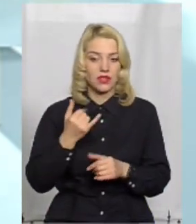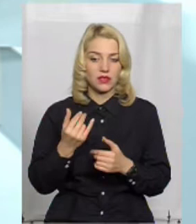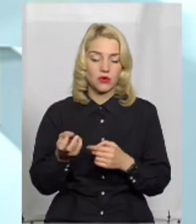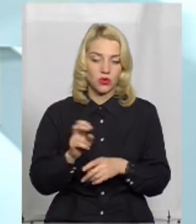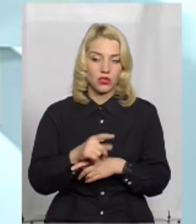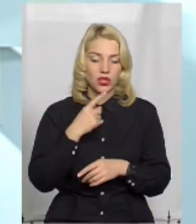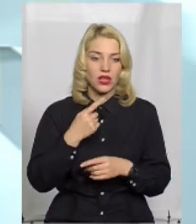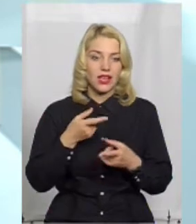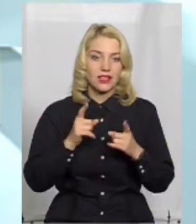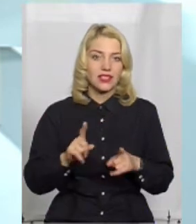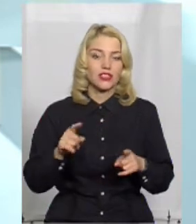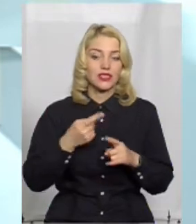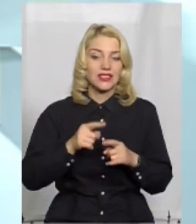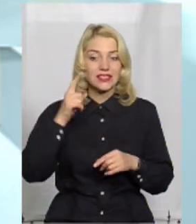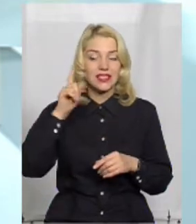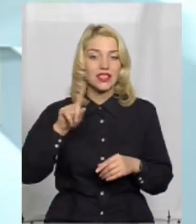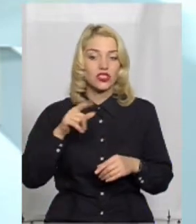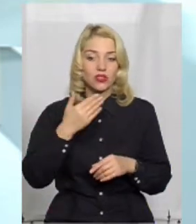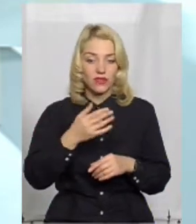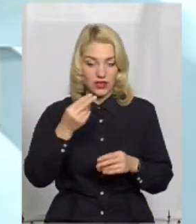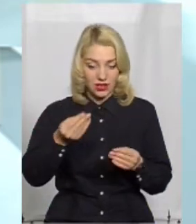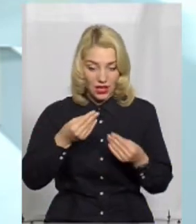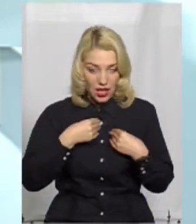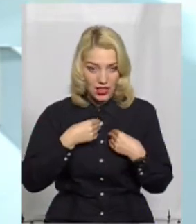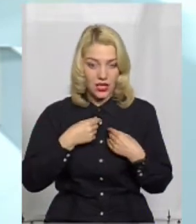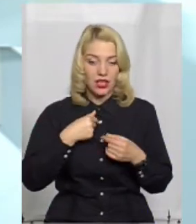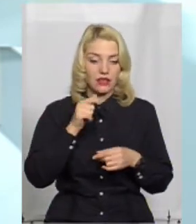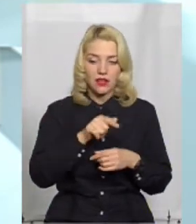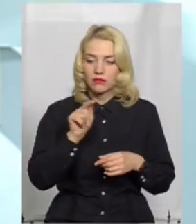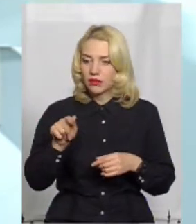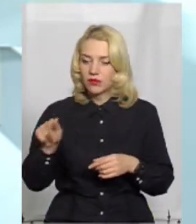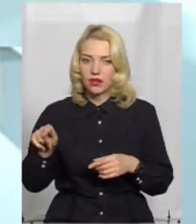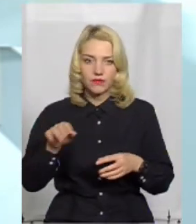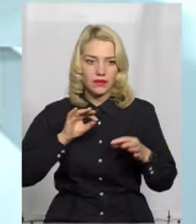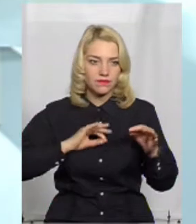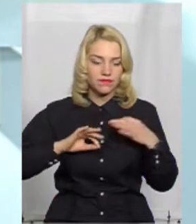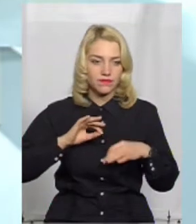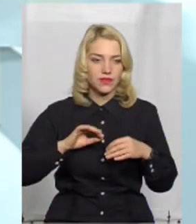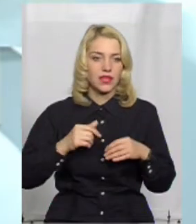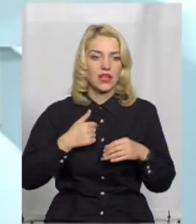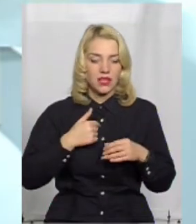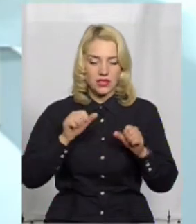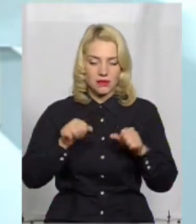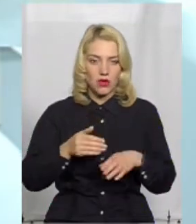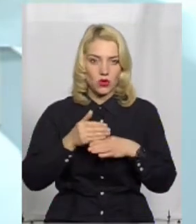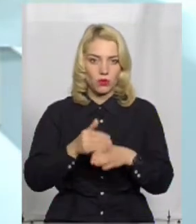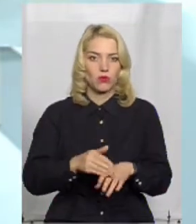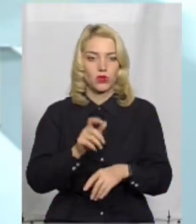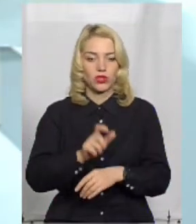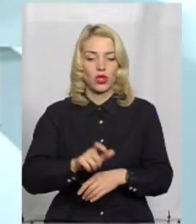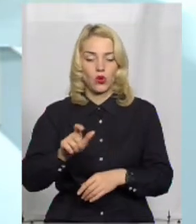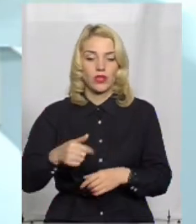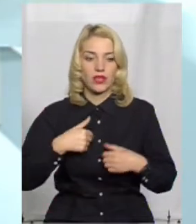каже, дійсно, ті знання, що ви дали, вони вже там, там, там, там, там, мені вже стільки разів знадобилися, я зміг допомогти людям,